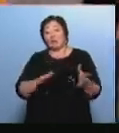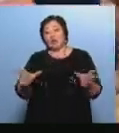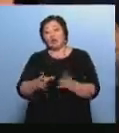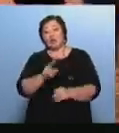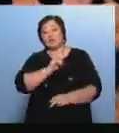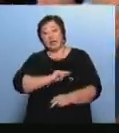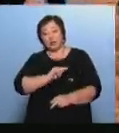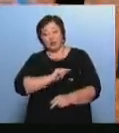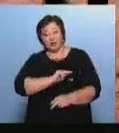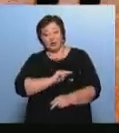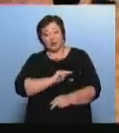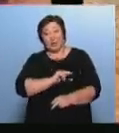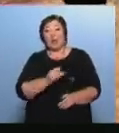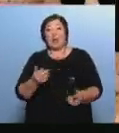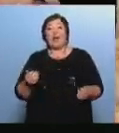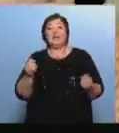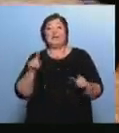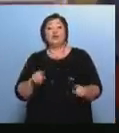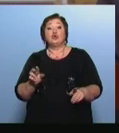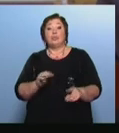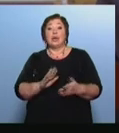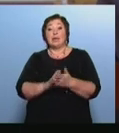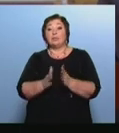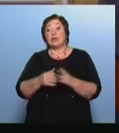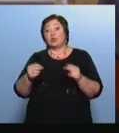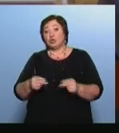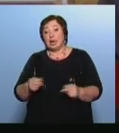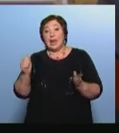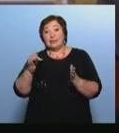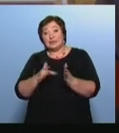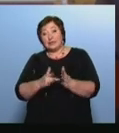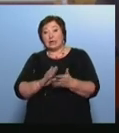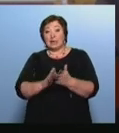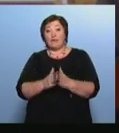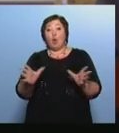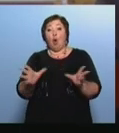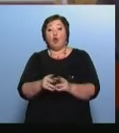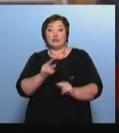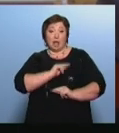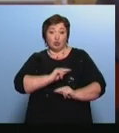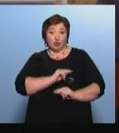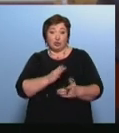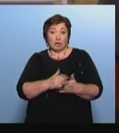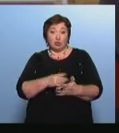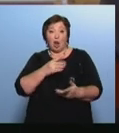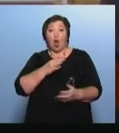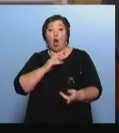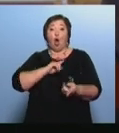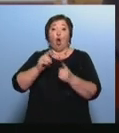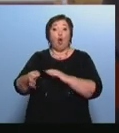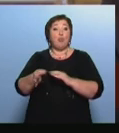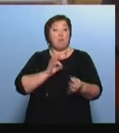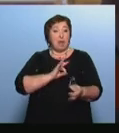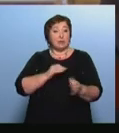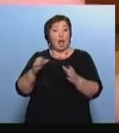Нас вдохновило на то, чтобы заключить с Алтайским краевым центром договор о сотрудничестве Которое включает как раз обмен детскими группами в